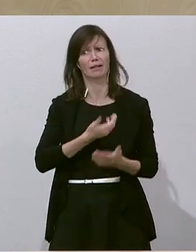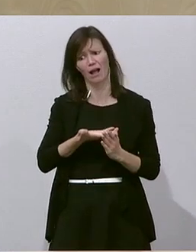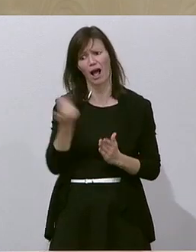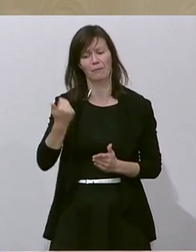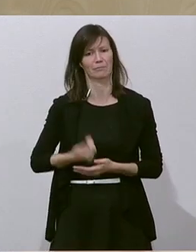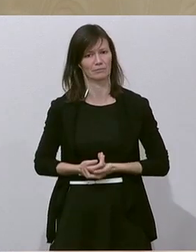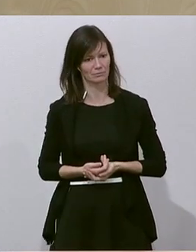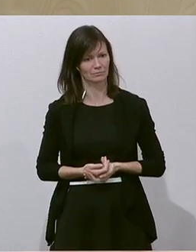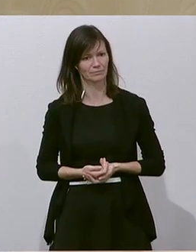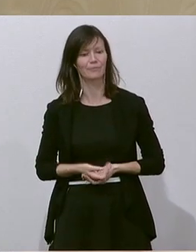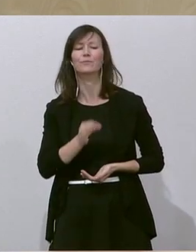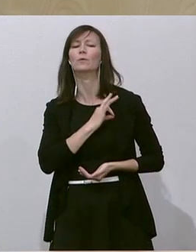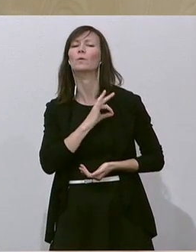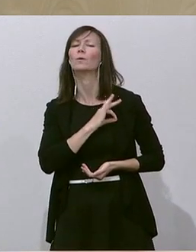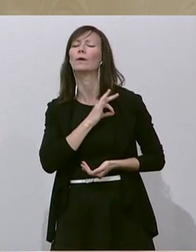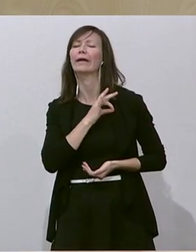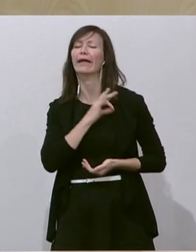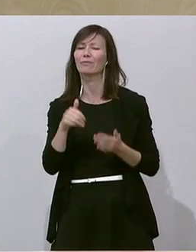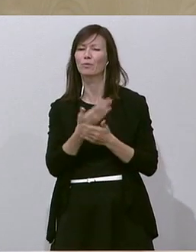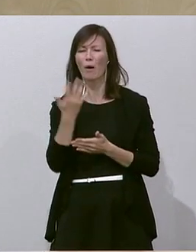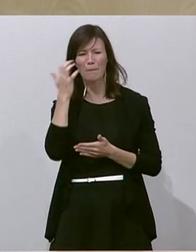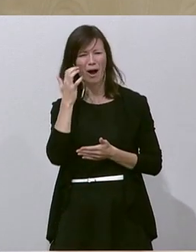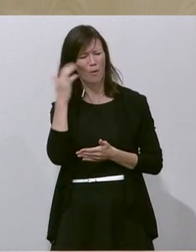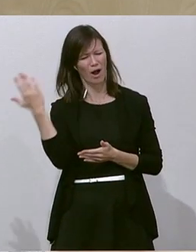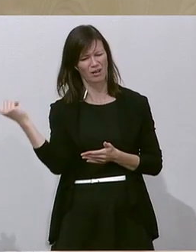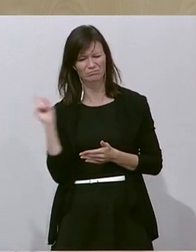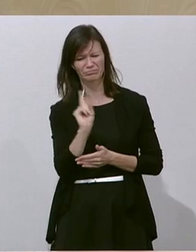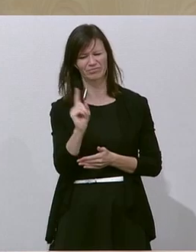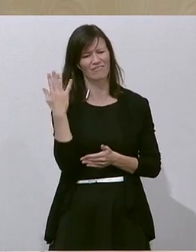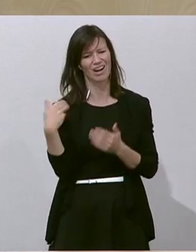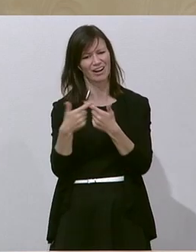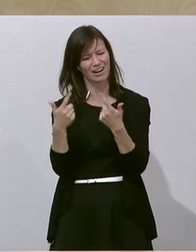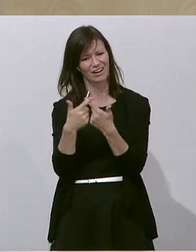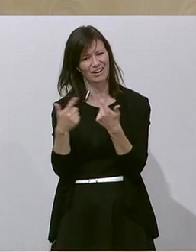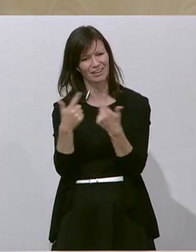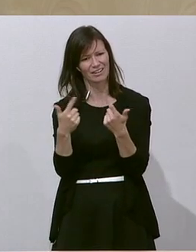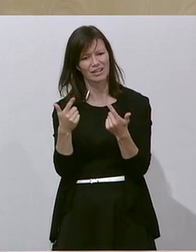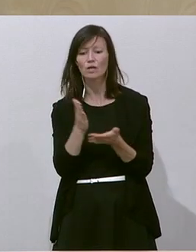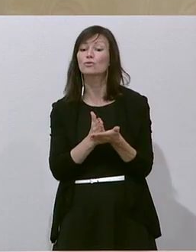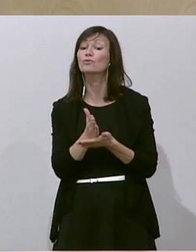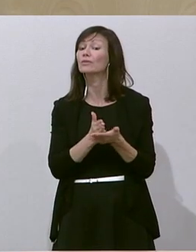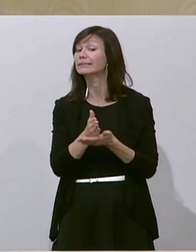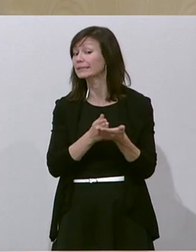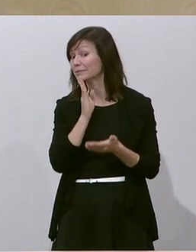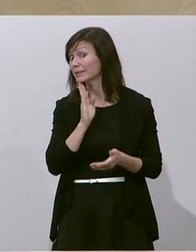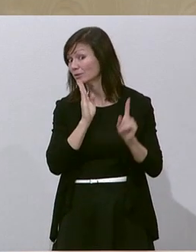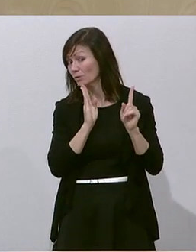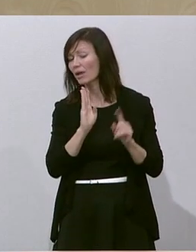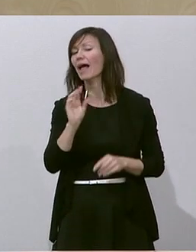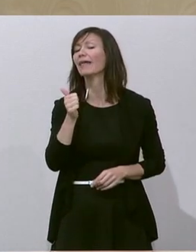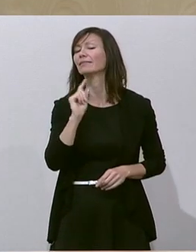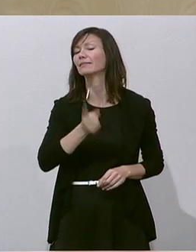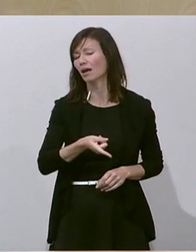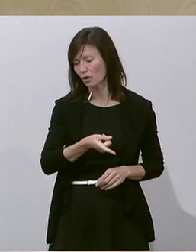der Kollege Neubauer hat es erklärt, bei einer Durchschnittspension von knapp über 1.000 Euro im Monat und